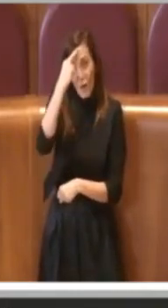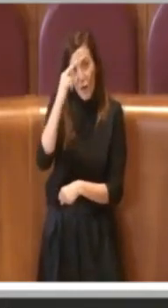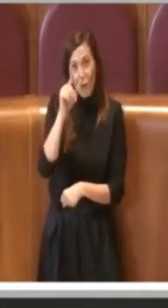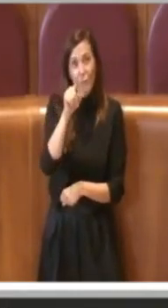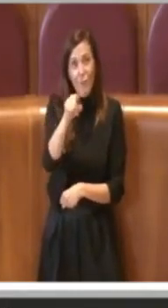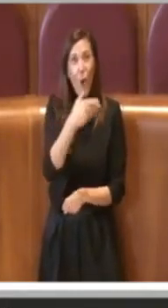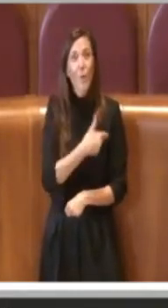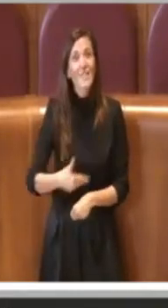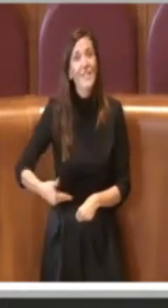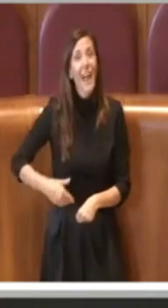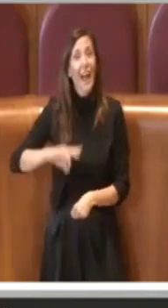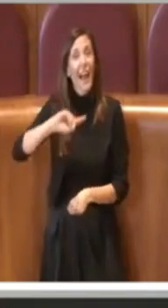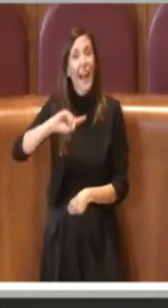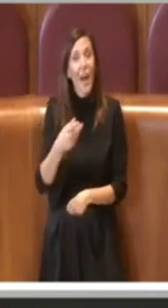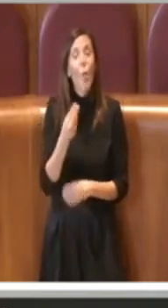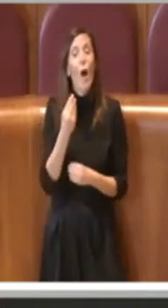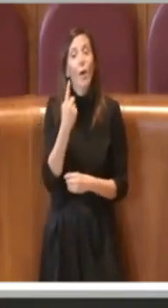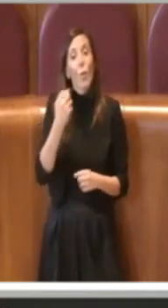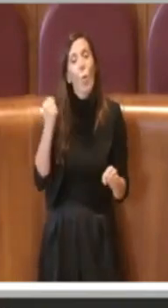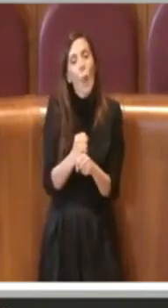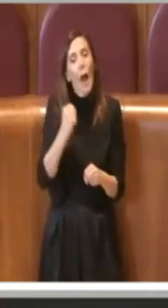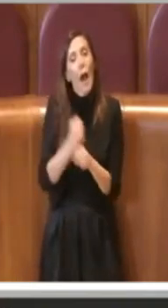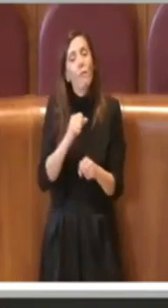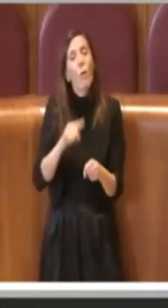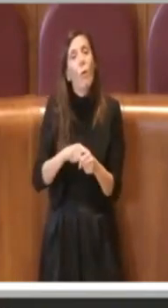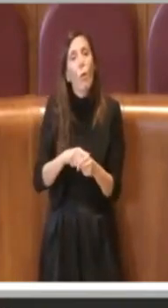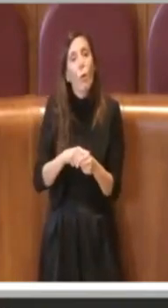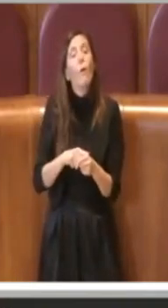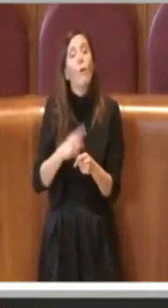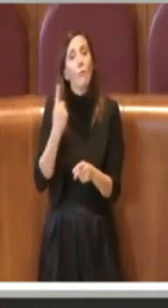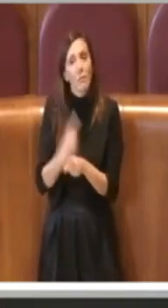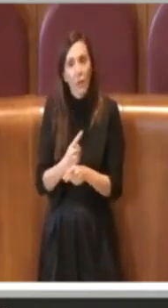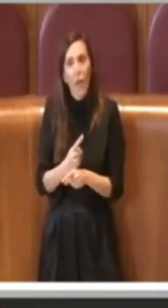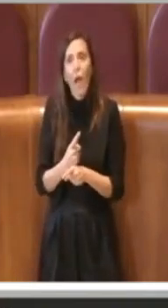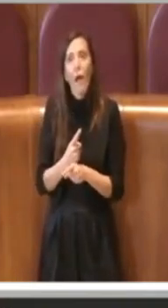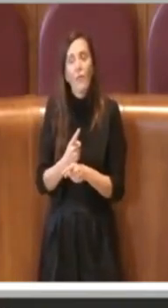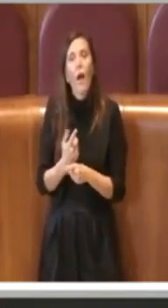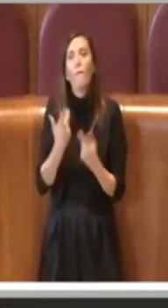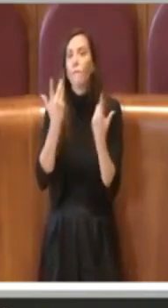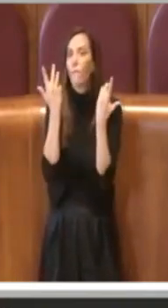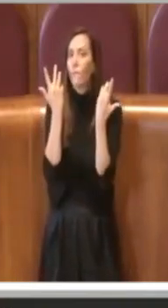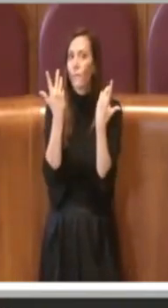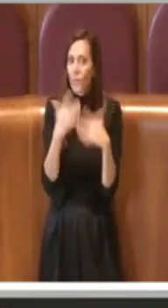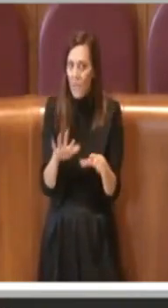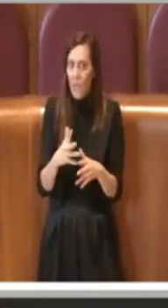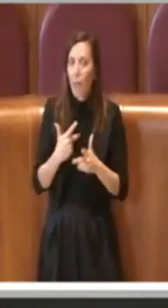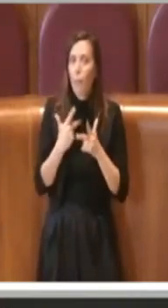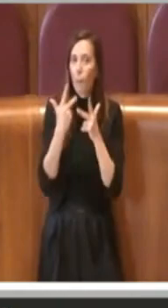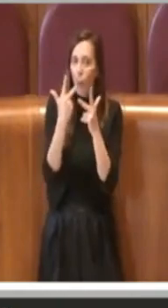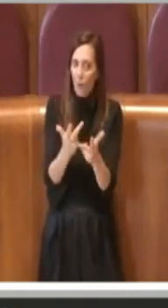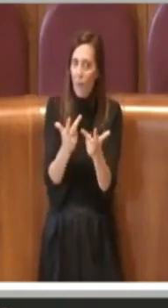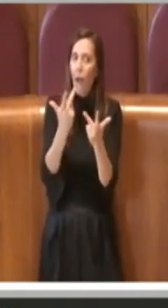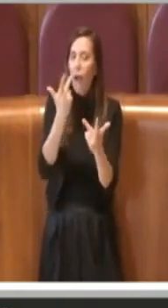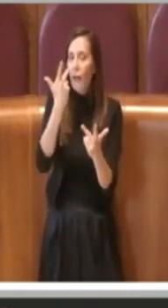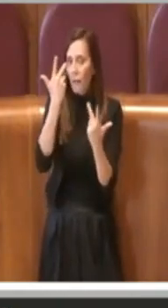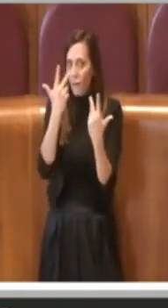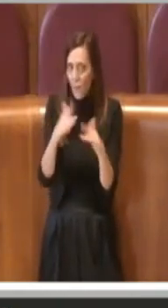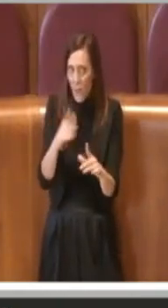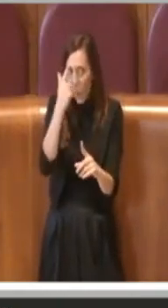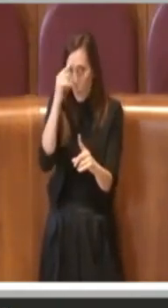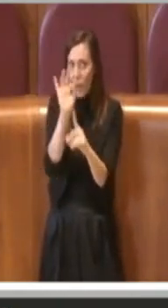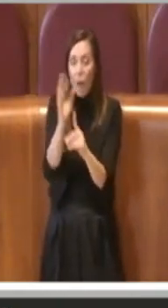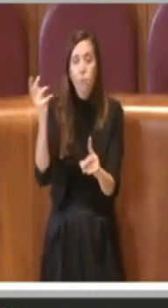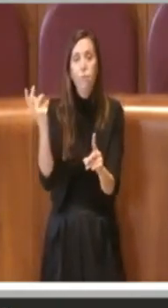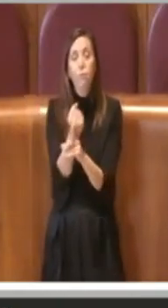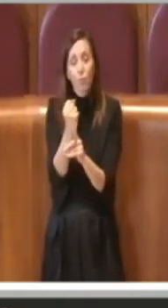che quando un lavoro si vuole portare a termine per il bene della città lo si deve portare a termine con tutti i